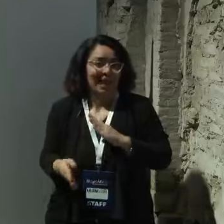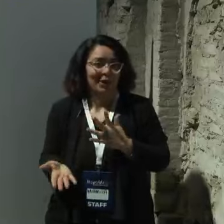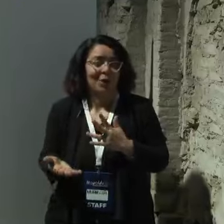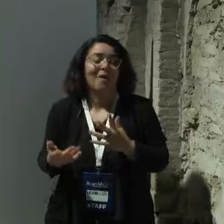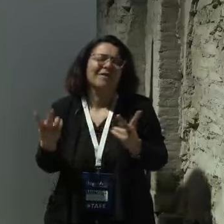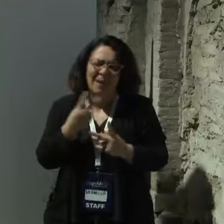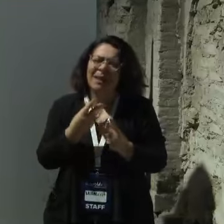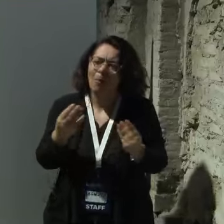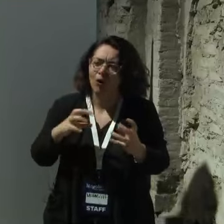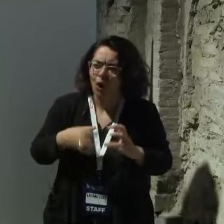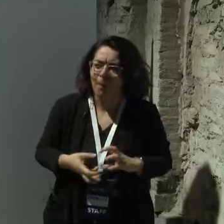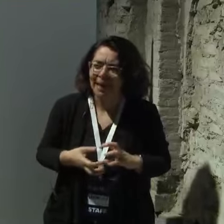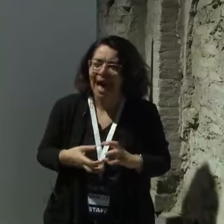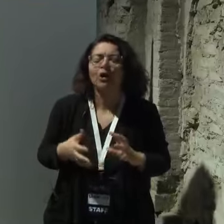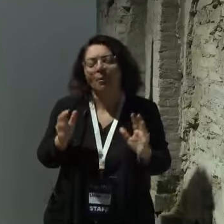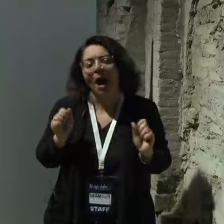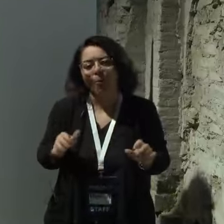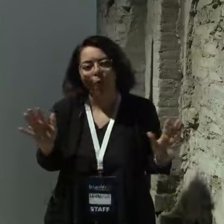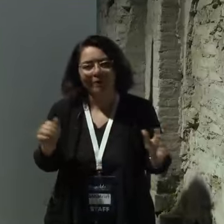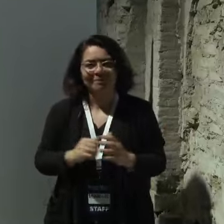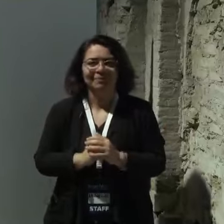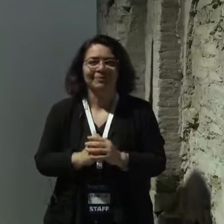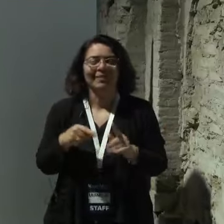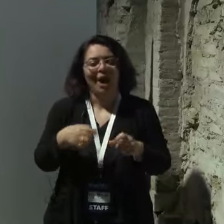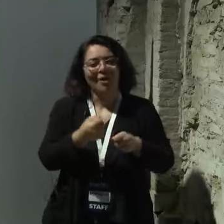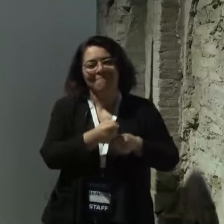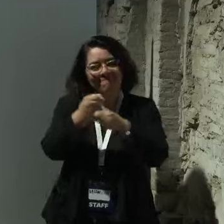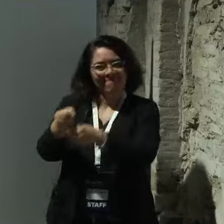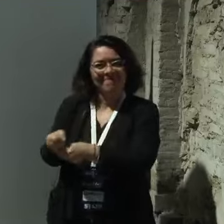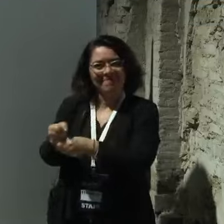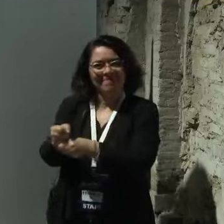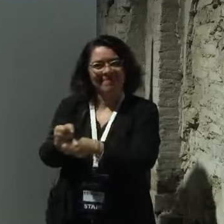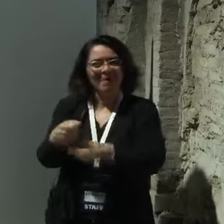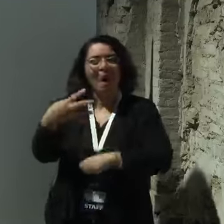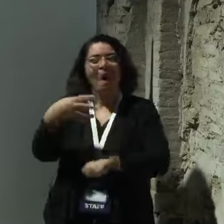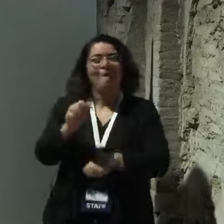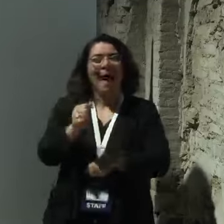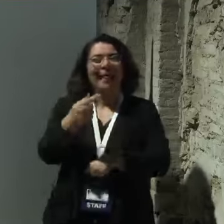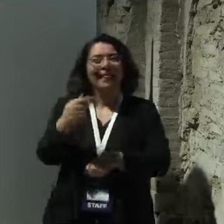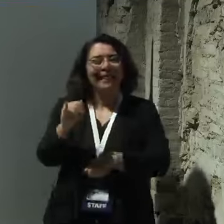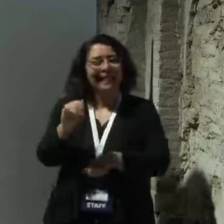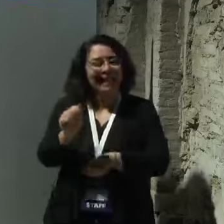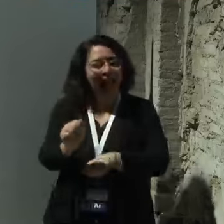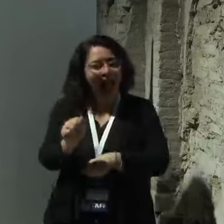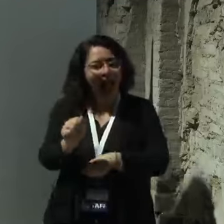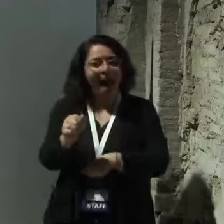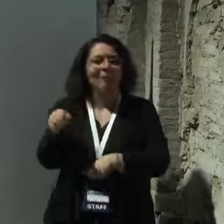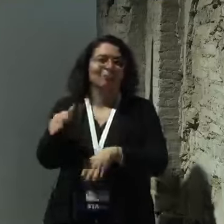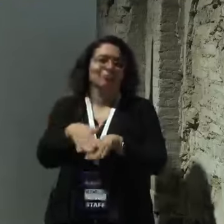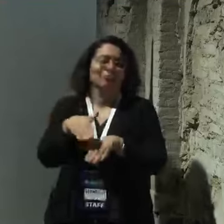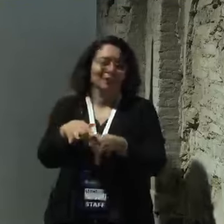arrivare poi a degli accordi precisi e con questo lascio la parola a Mattia che in tecnologie